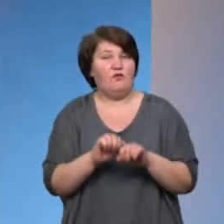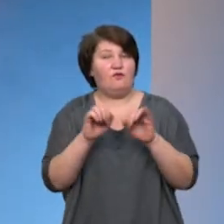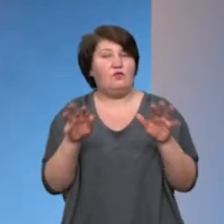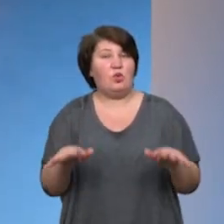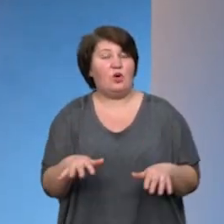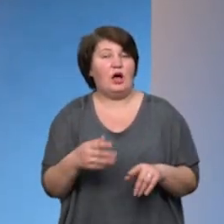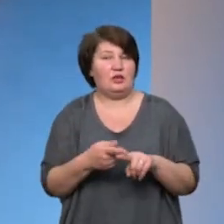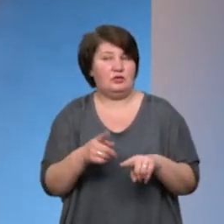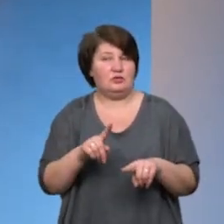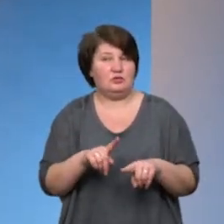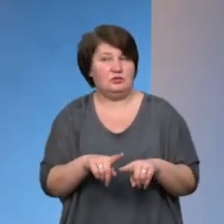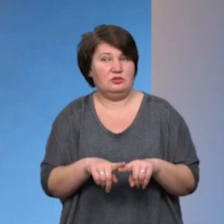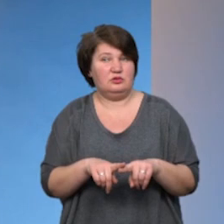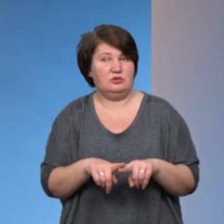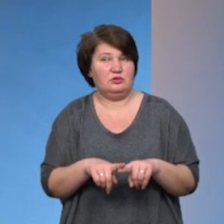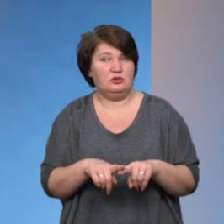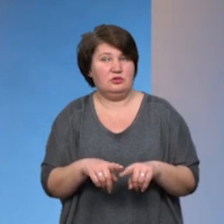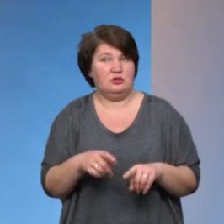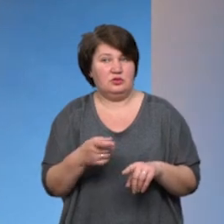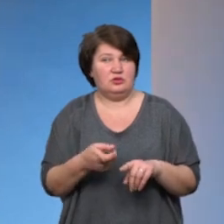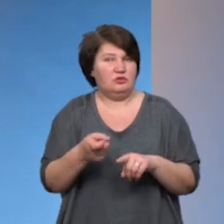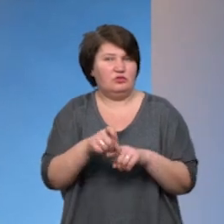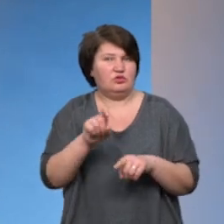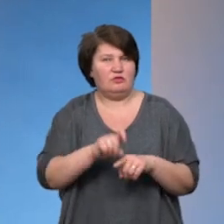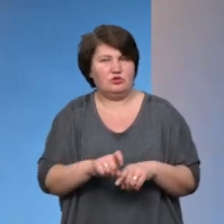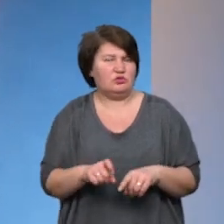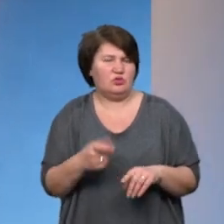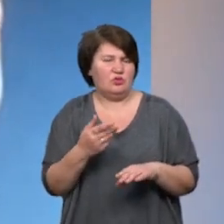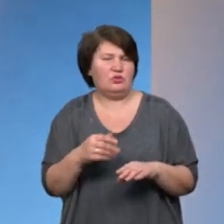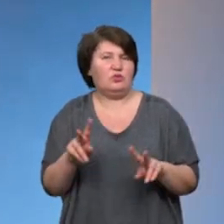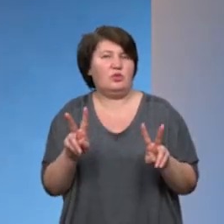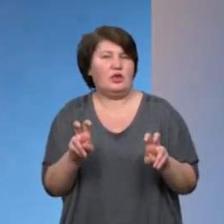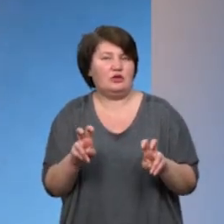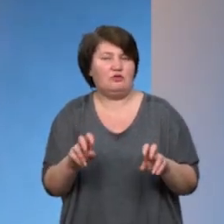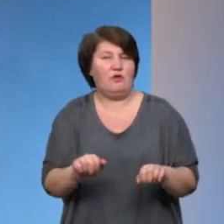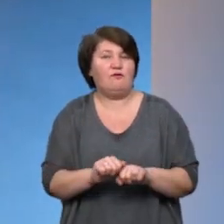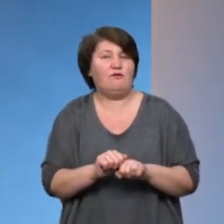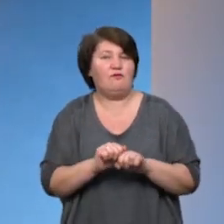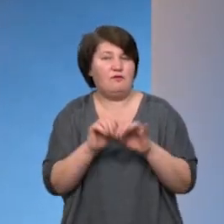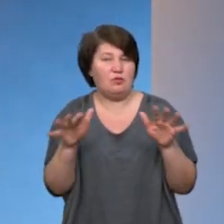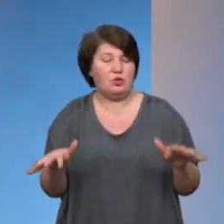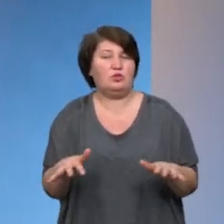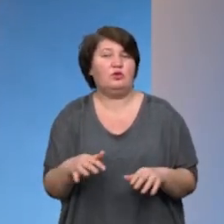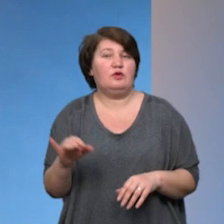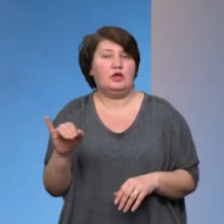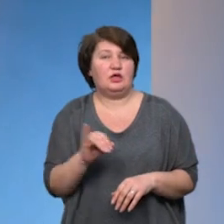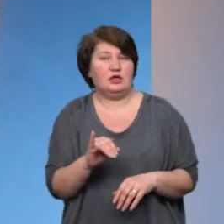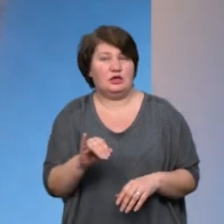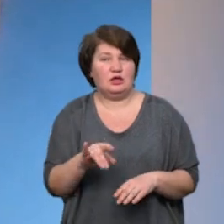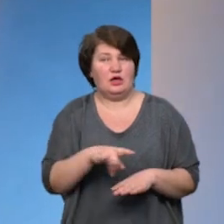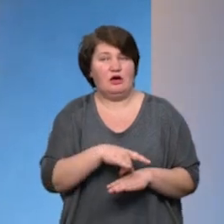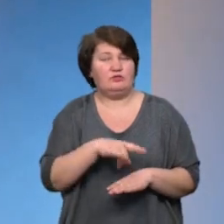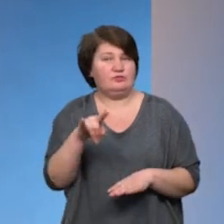важкою назвою, там АФ Людель якось так, він вибухнув і в Європі авіасполучення було